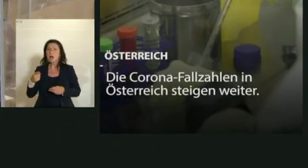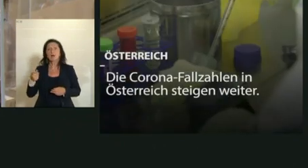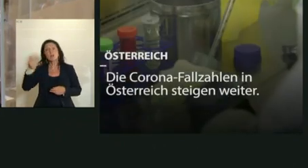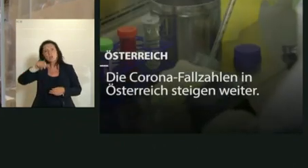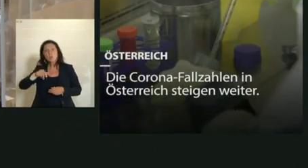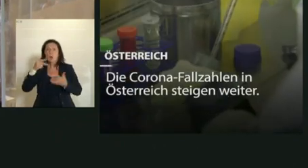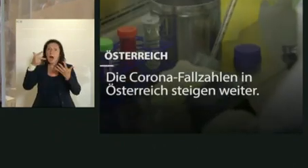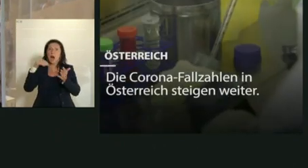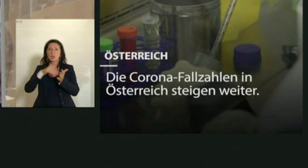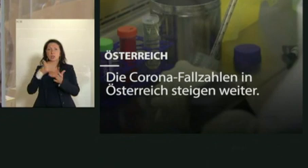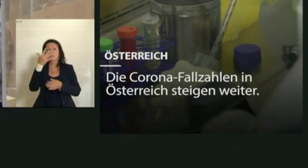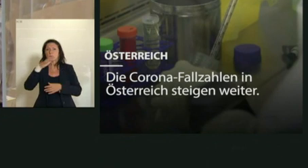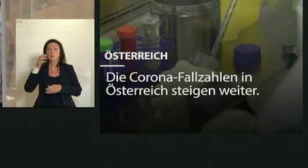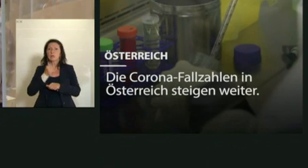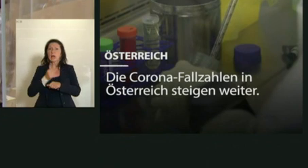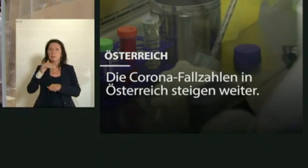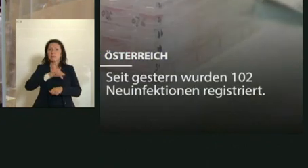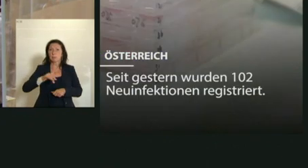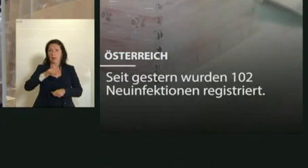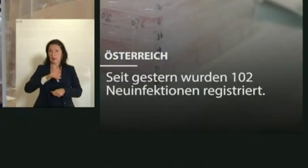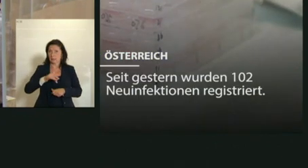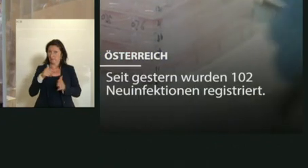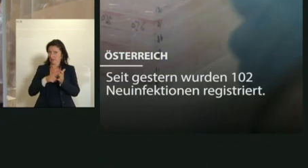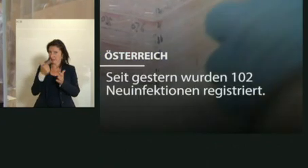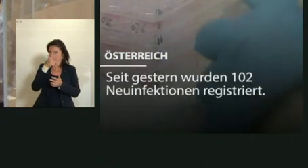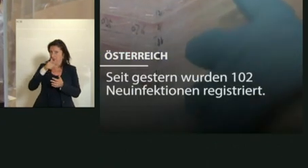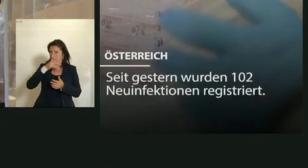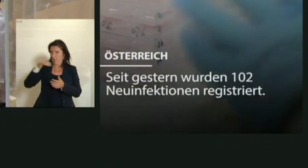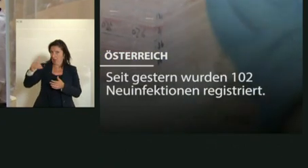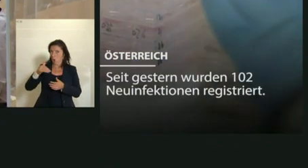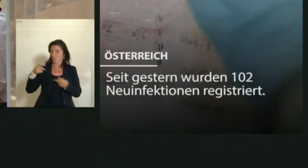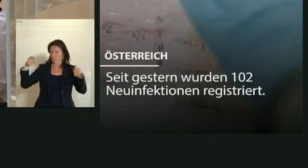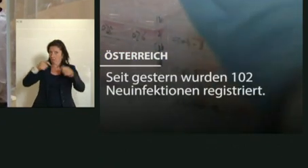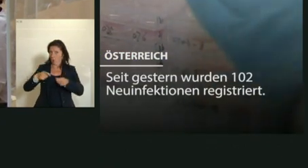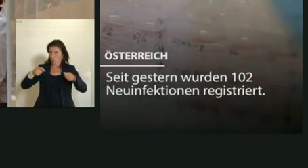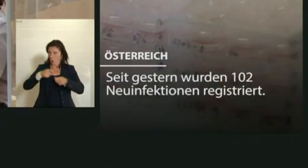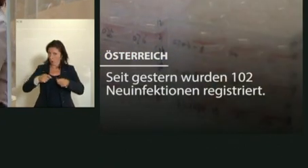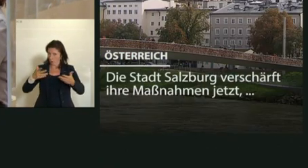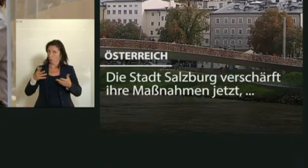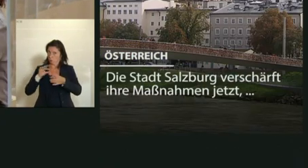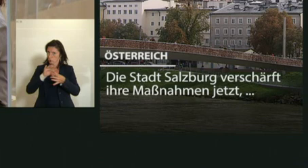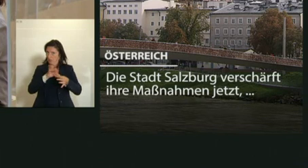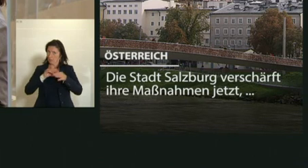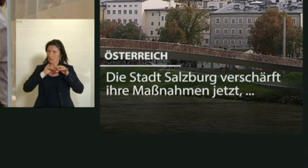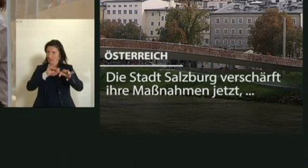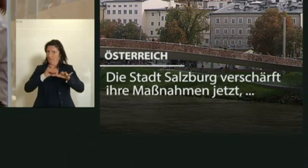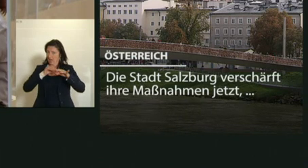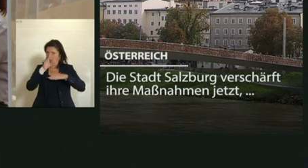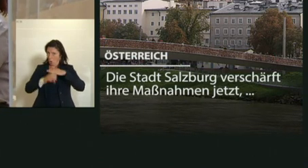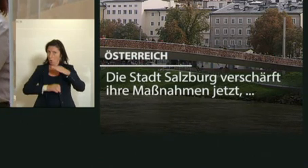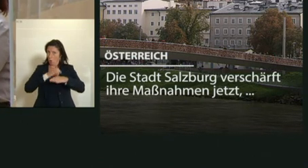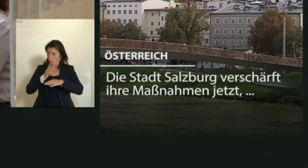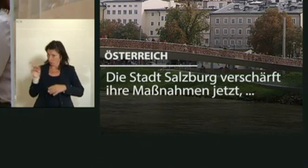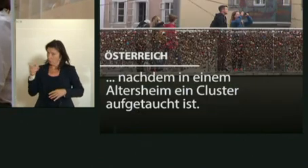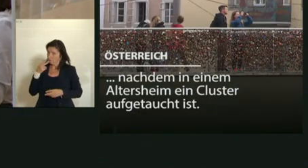.500 Arbeitsplätzen, die durch diese 200 Millionen Förderung in der Gewässerökologie kommen werden. Ich frage